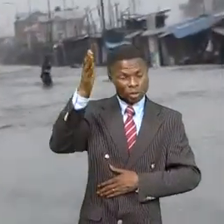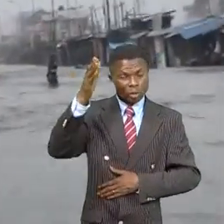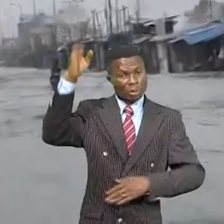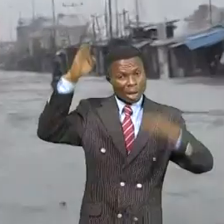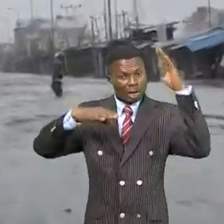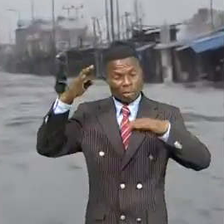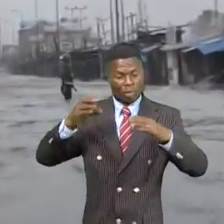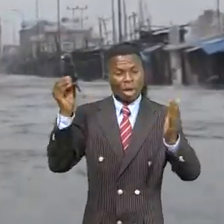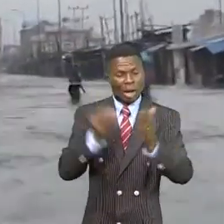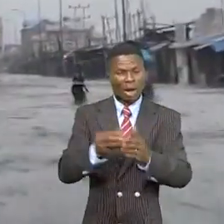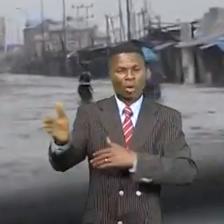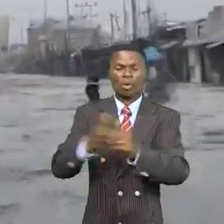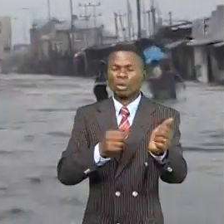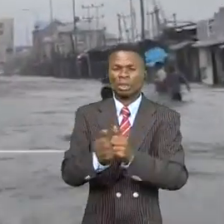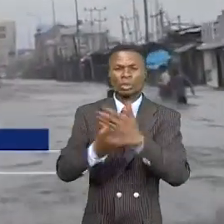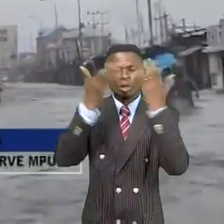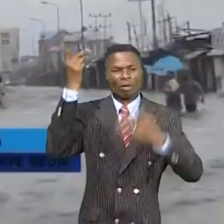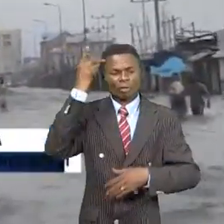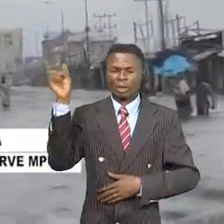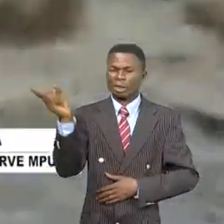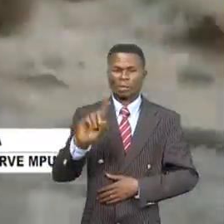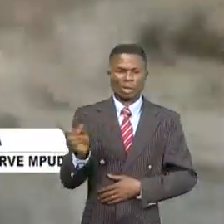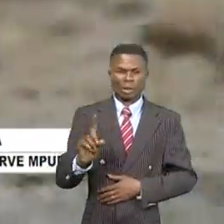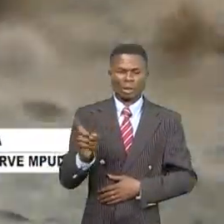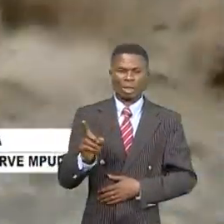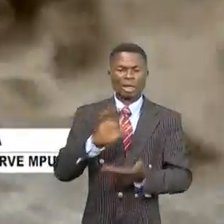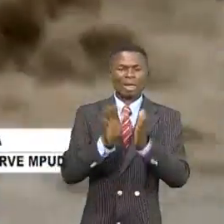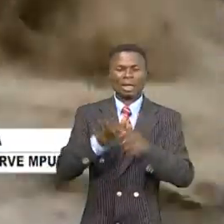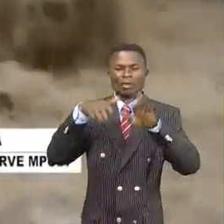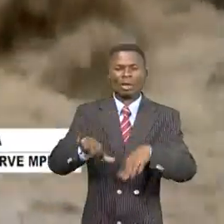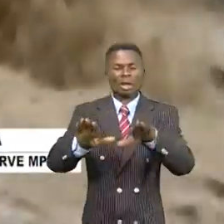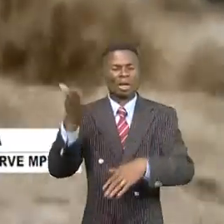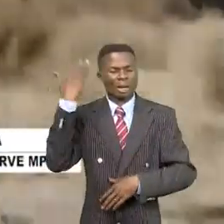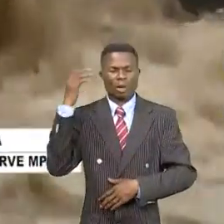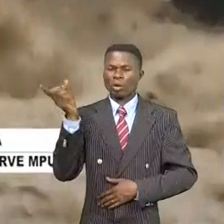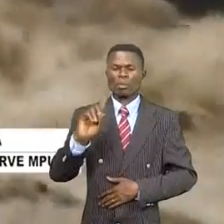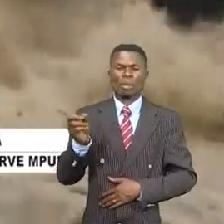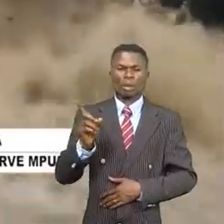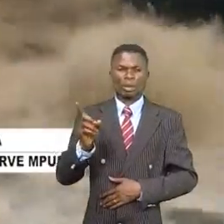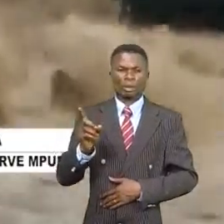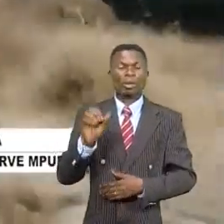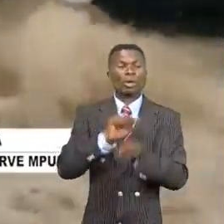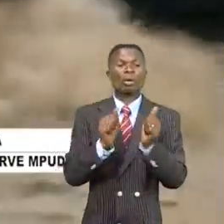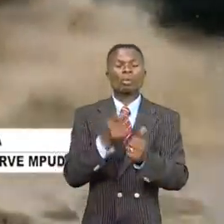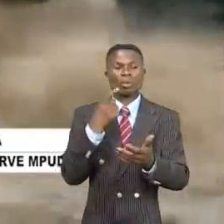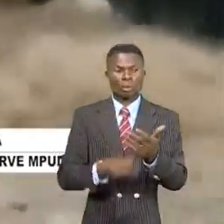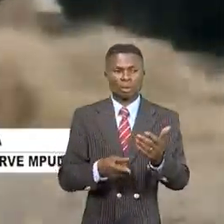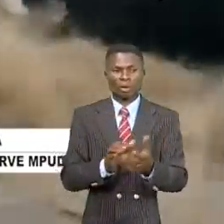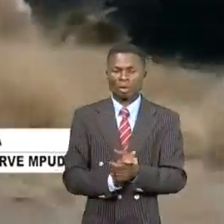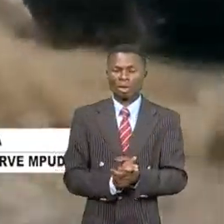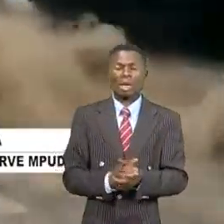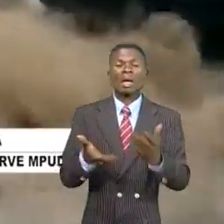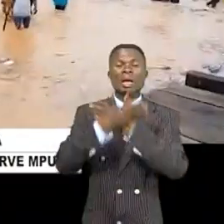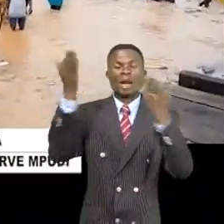tombée de Madame la pluie, Kinshasa ne se transforme en un lac artificiel. Situation qui rend toute une